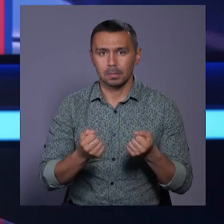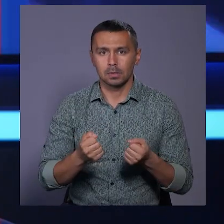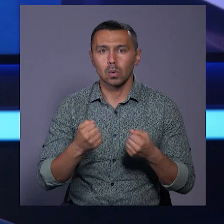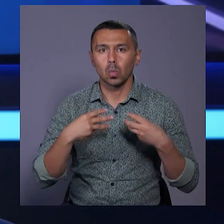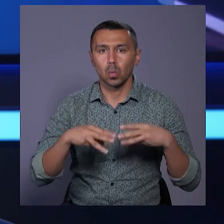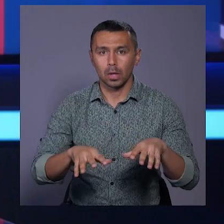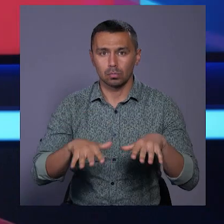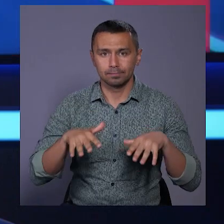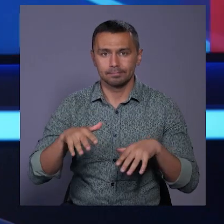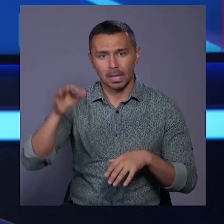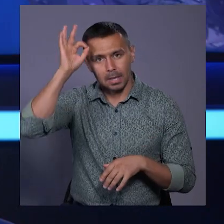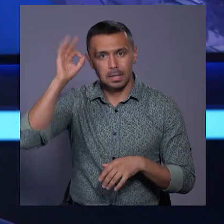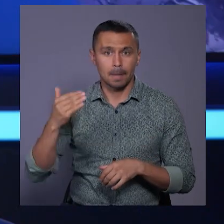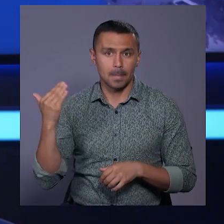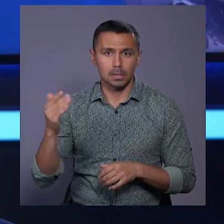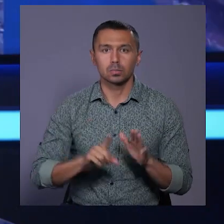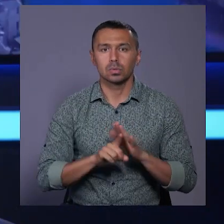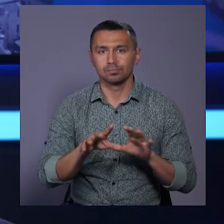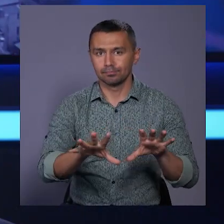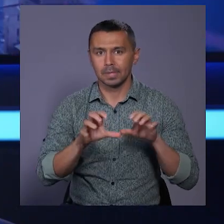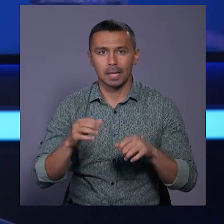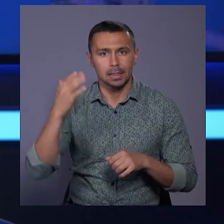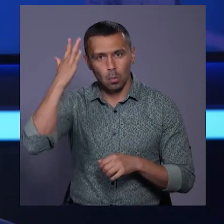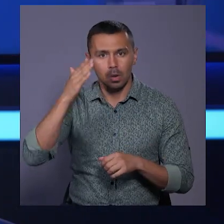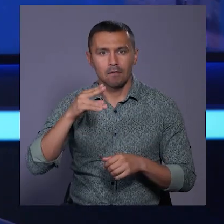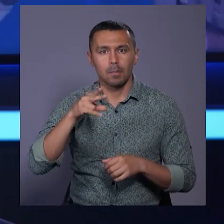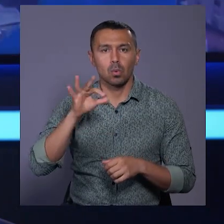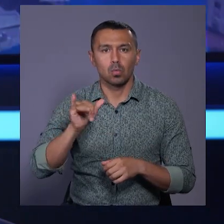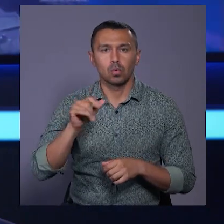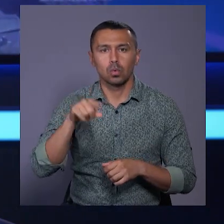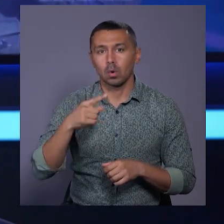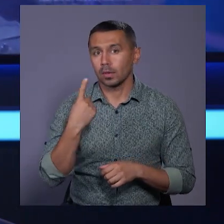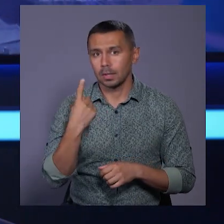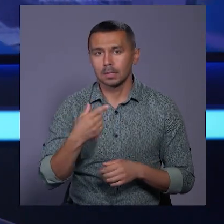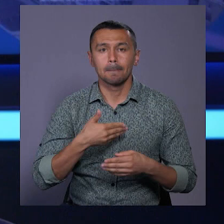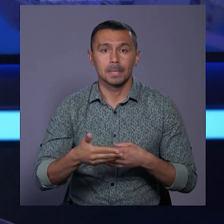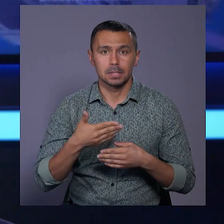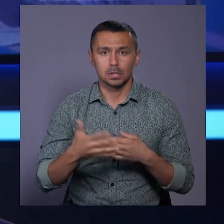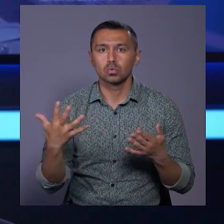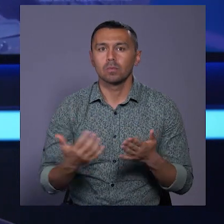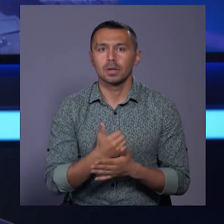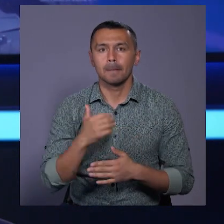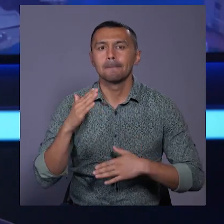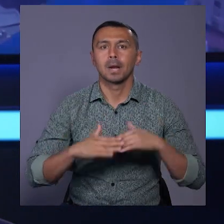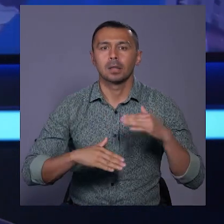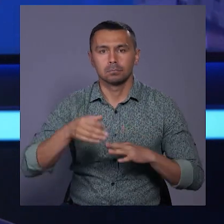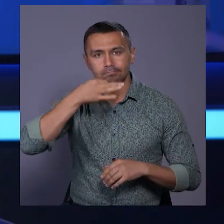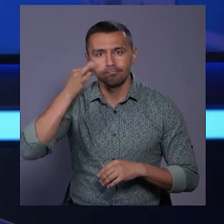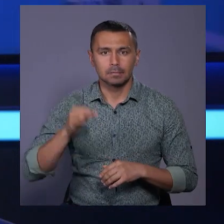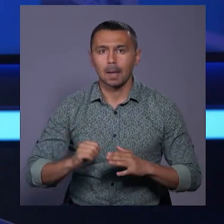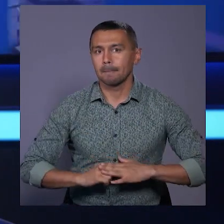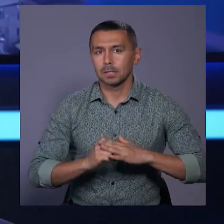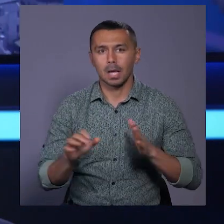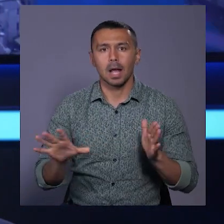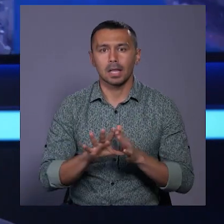уряду Німеччини. Спочатку опанували теорію у ВПУ номер 11, згодом здобували практичні навички на